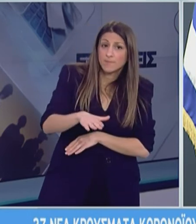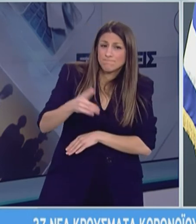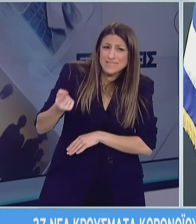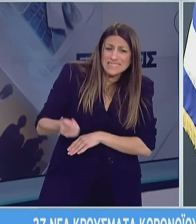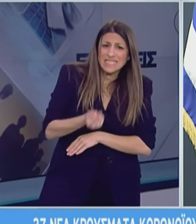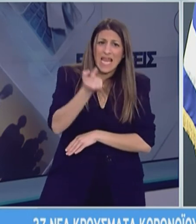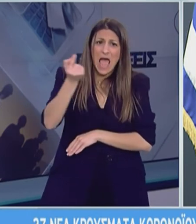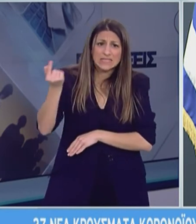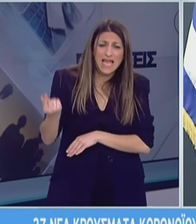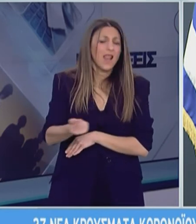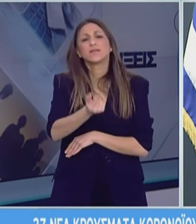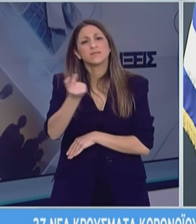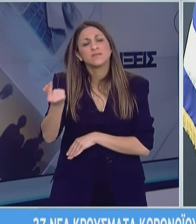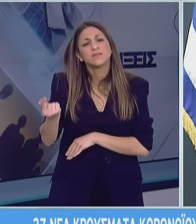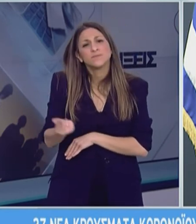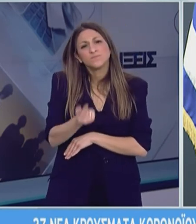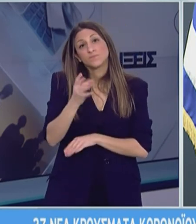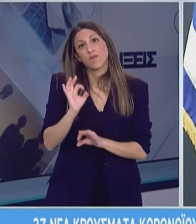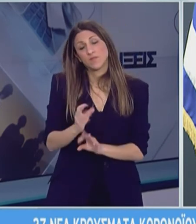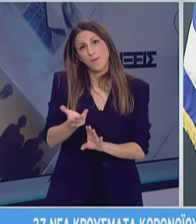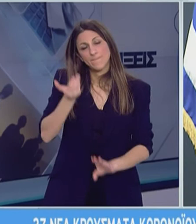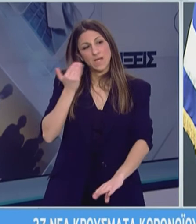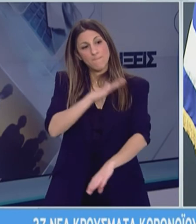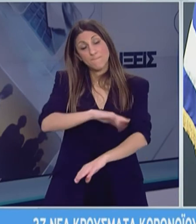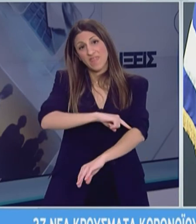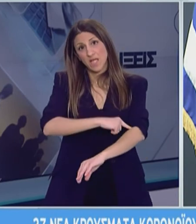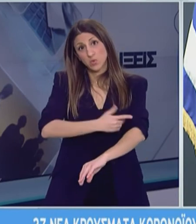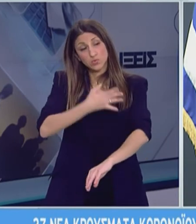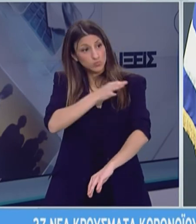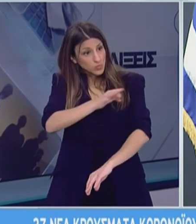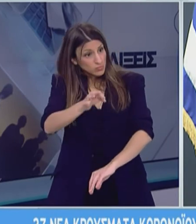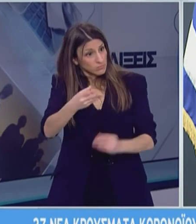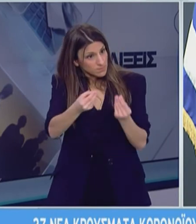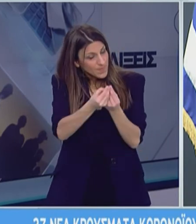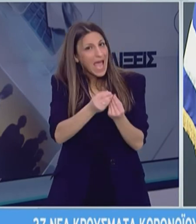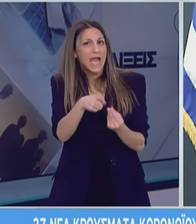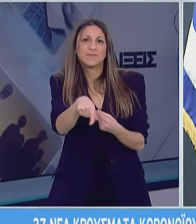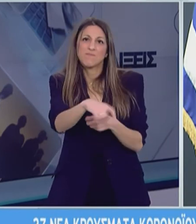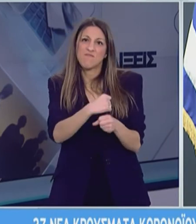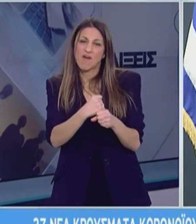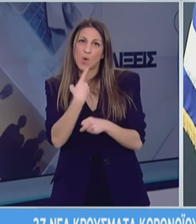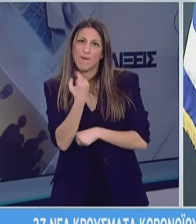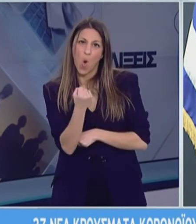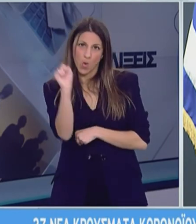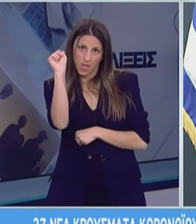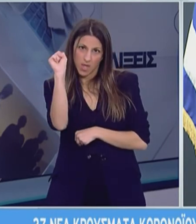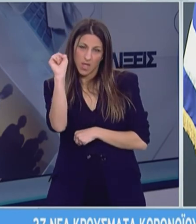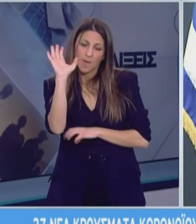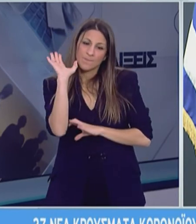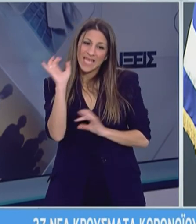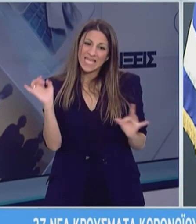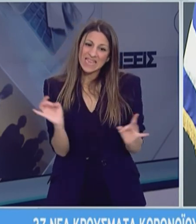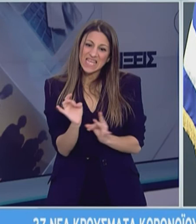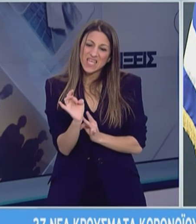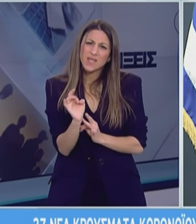περιπτώσεις και πάντα με τη σύμφωνη γνώμη της παιδιάτρου θα δοθεί. Άρα δεν είναι φάρμακο που αντενδείκνεται. Αντενδείκνεται μόνο σε μια κατάσταση που λέγεται